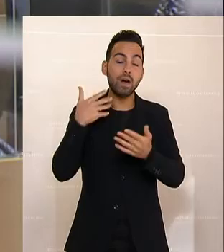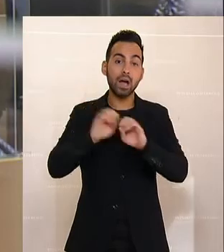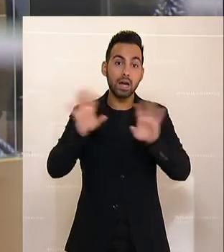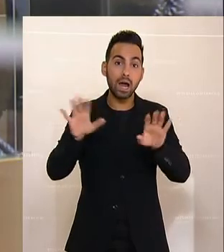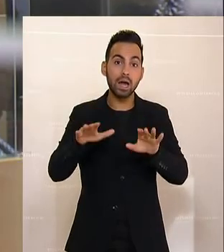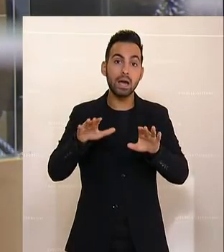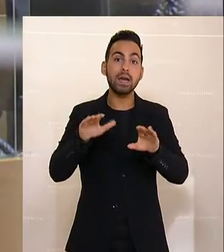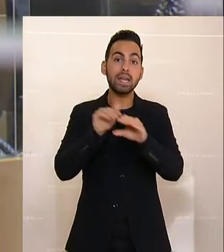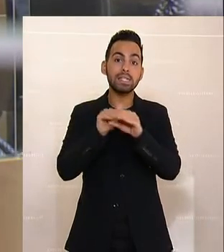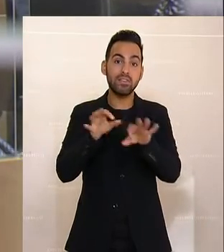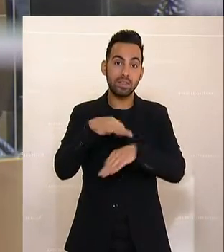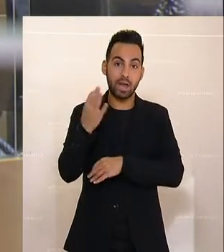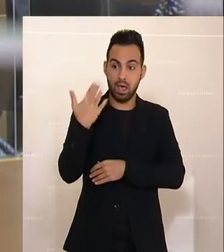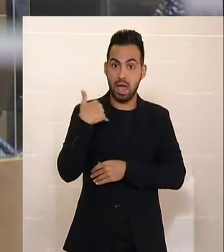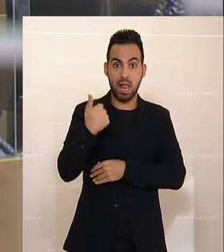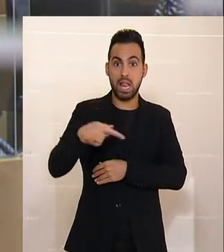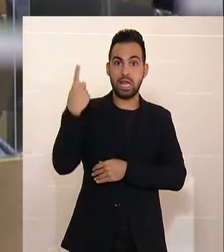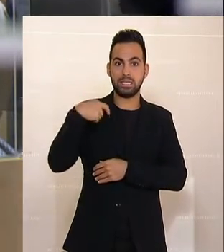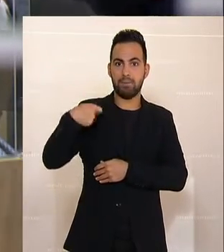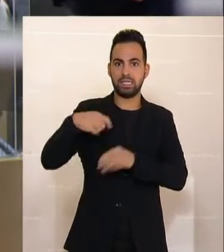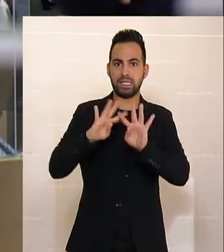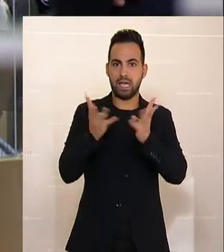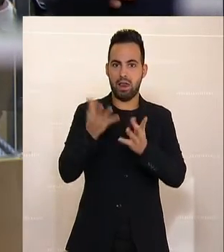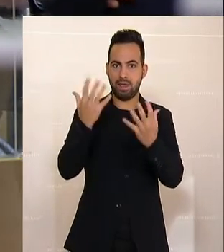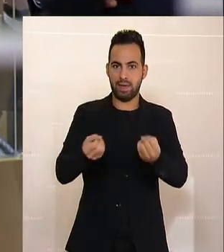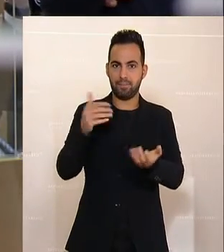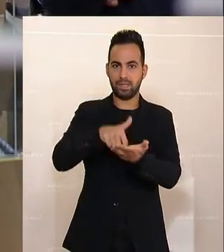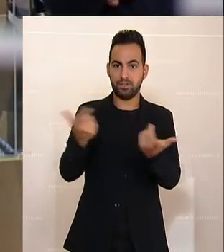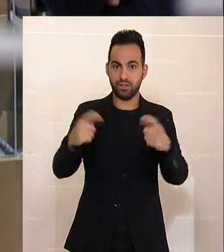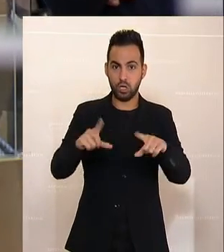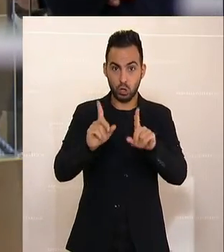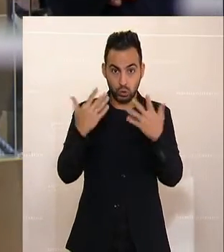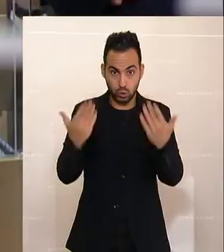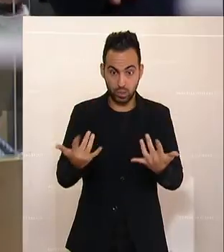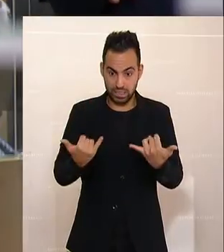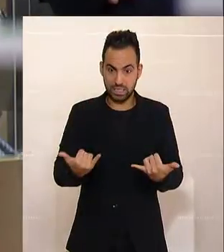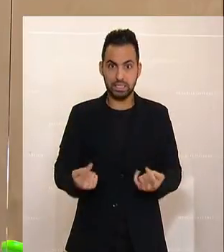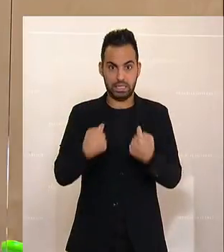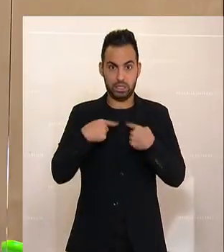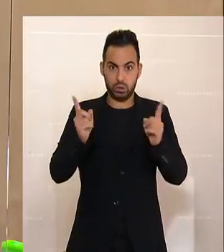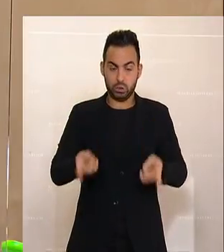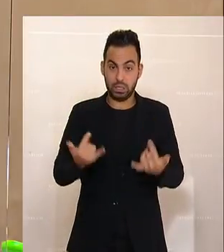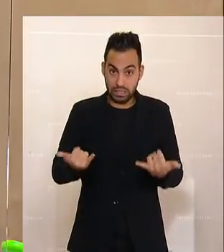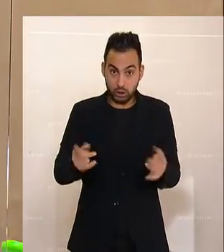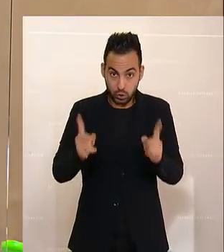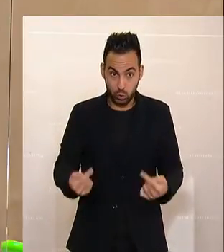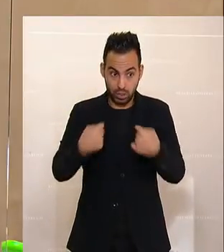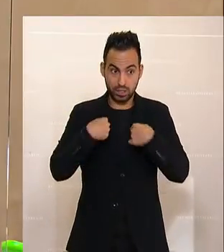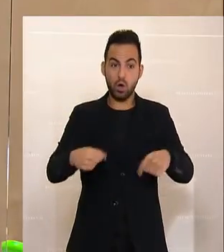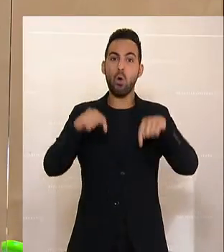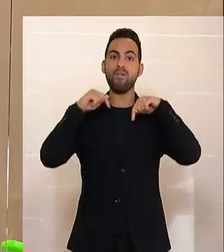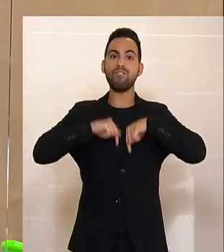klar? Erst am 11. in der letzten Präsidiale. So, und jetzt soll ich mich, jetzt soll ich mir als